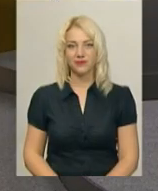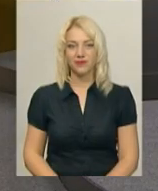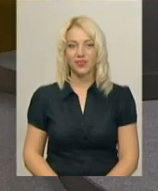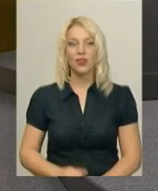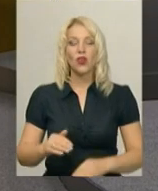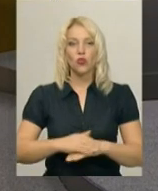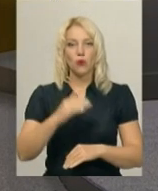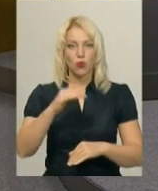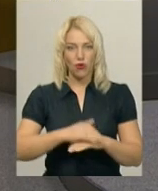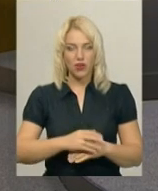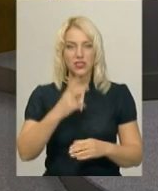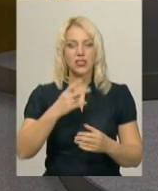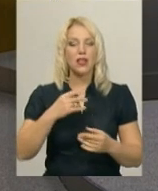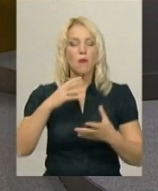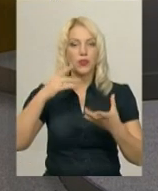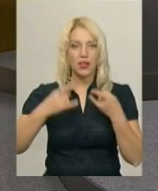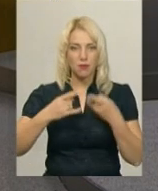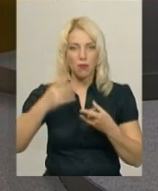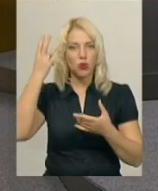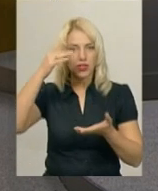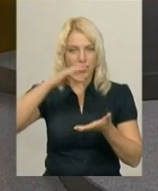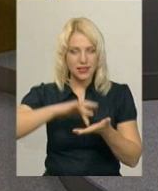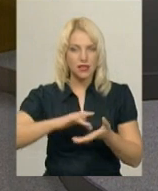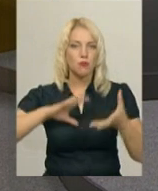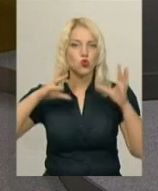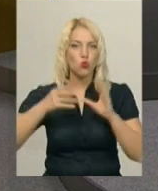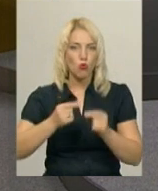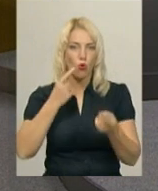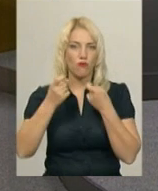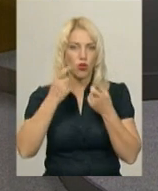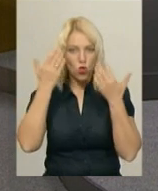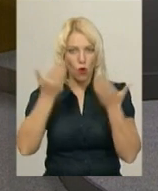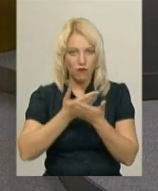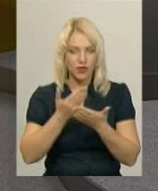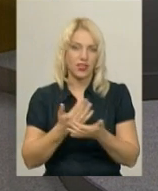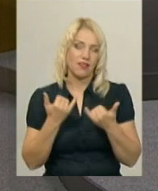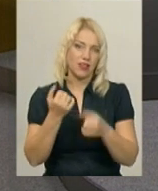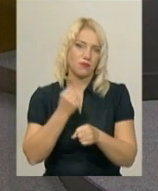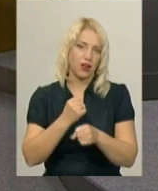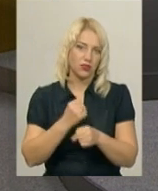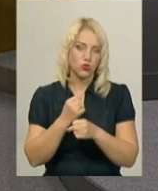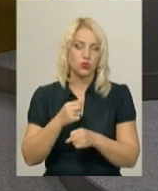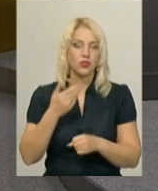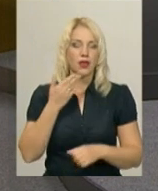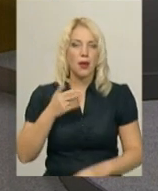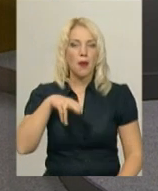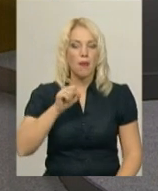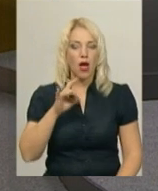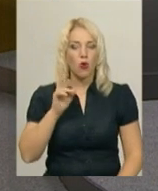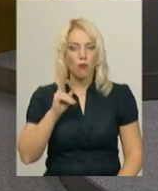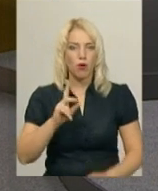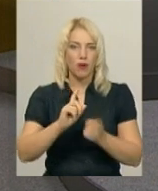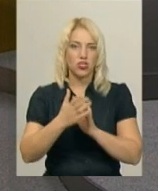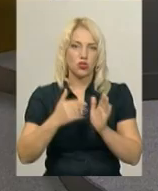Доброго вечора! В ефірі Суспільного телебачення «Поділяцентр» підсумковий випуск новин. Для вас працює ведуча Світлана Поробук, диктор жестової мови